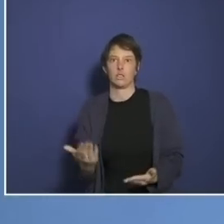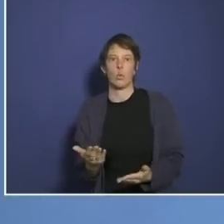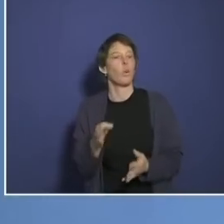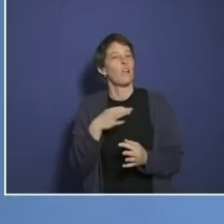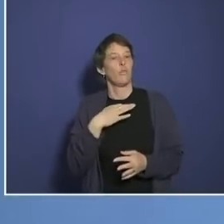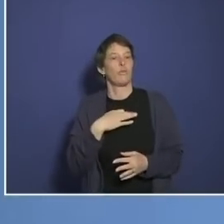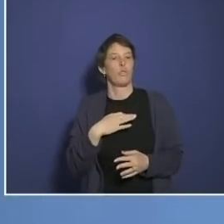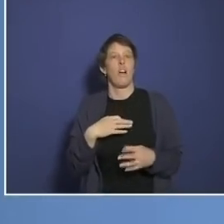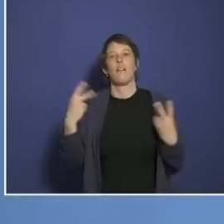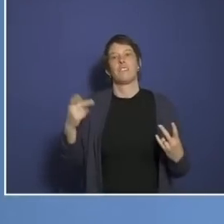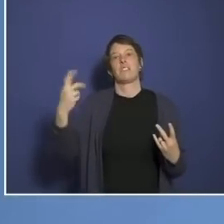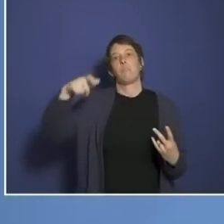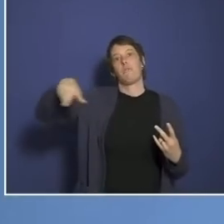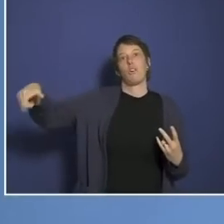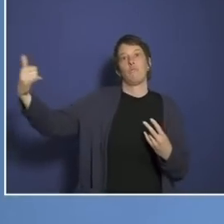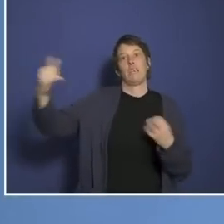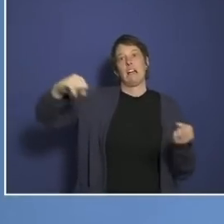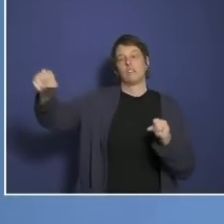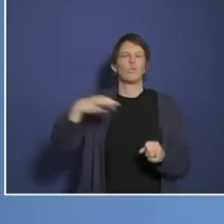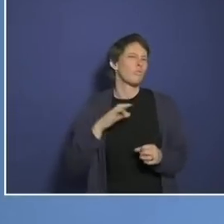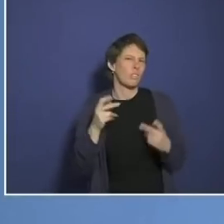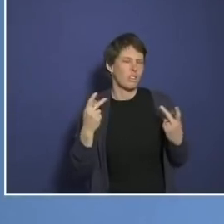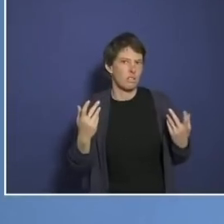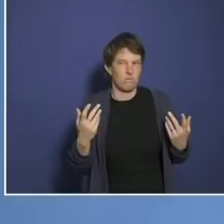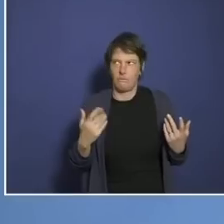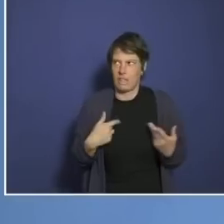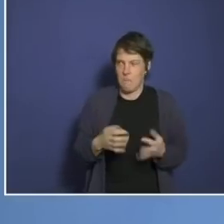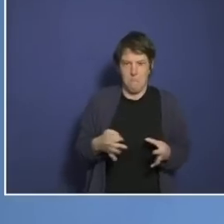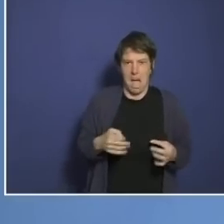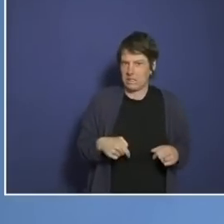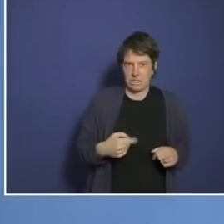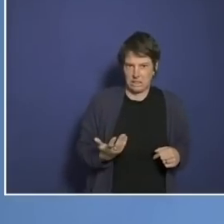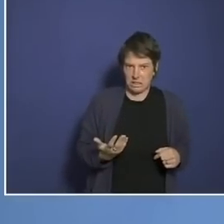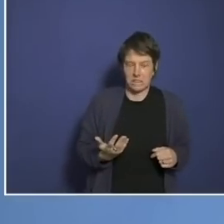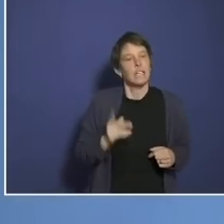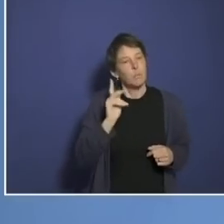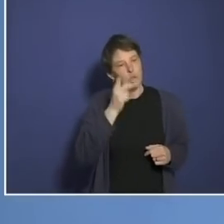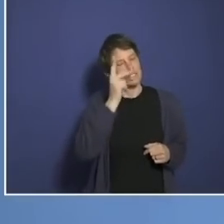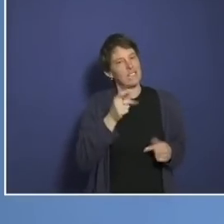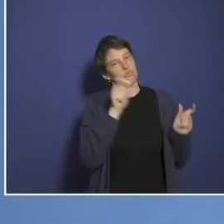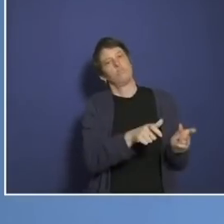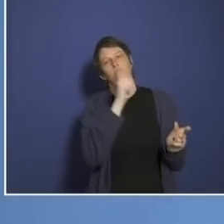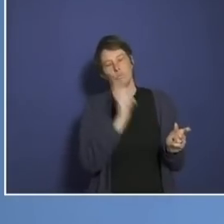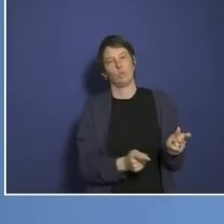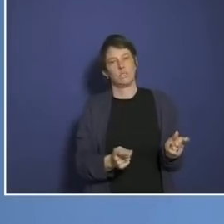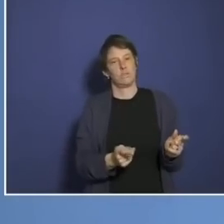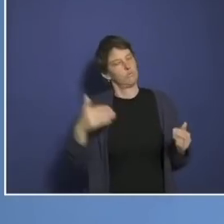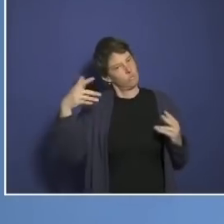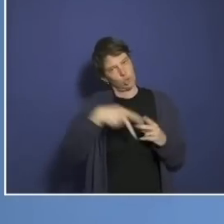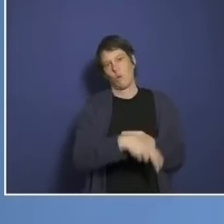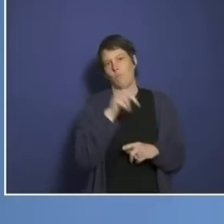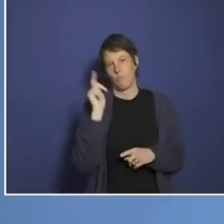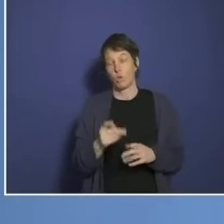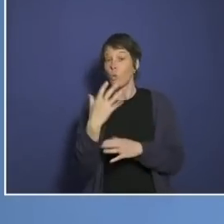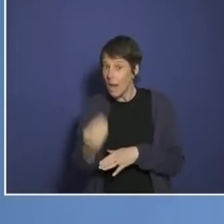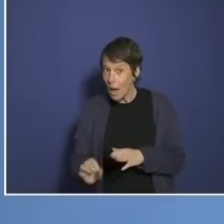maßgeblich, wie reagiert die Bevölkerung darauf. Genau, der gemeine Pöbel ist nicht maßgeblich. Sonst hätten wir am Ende noch Demokratie. Danke